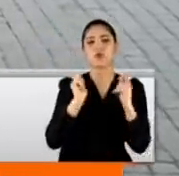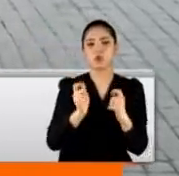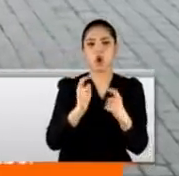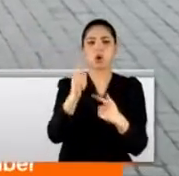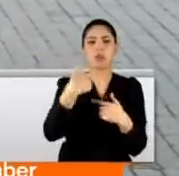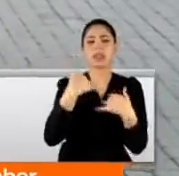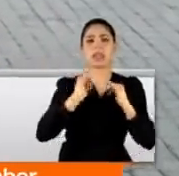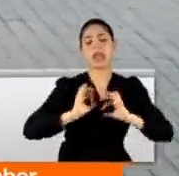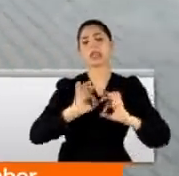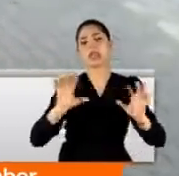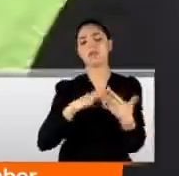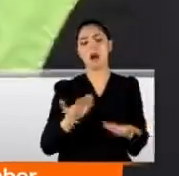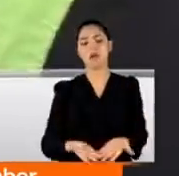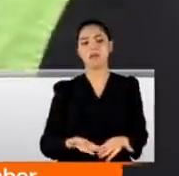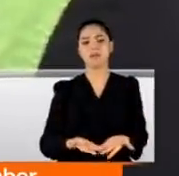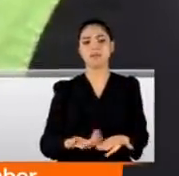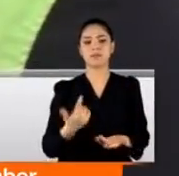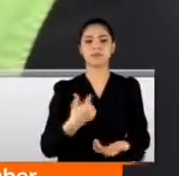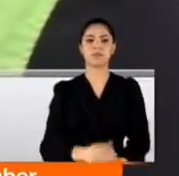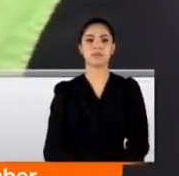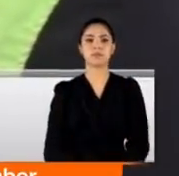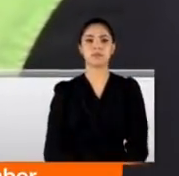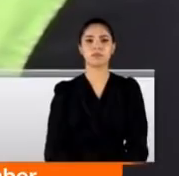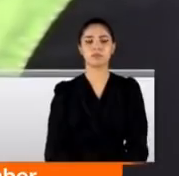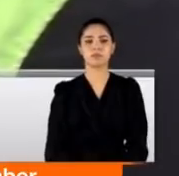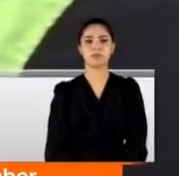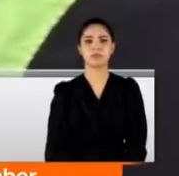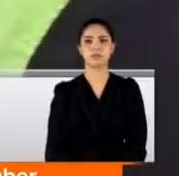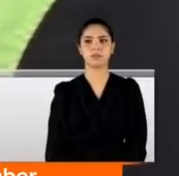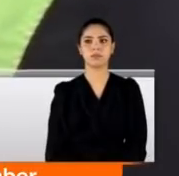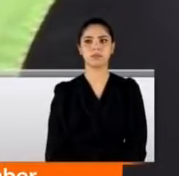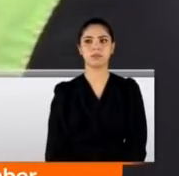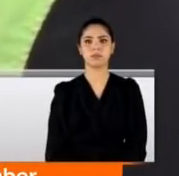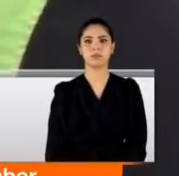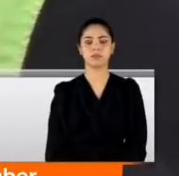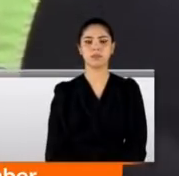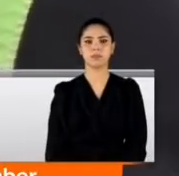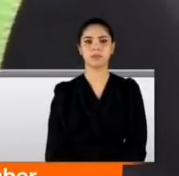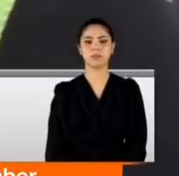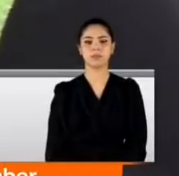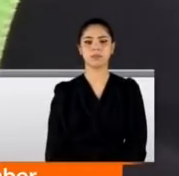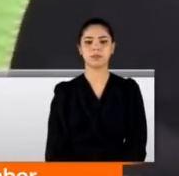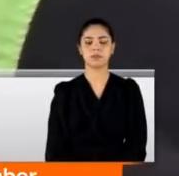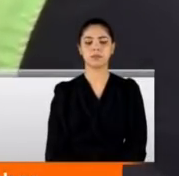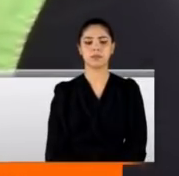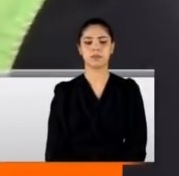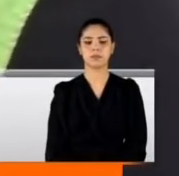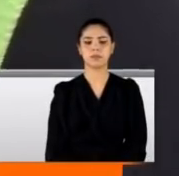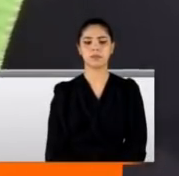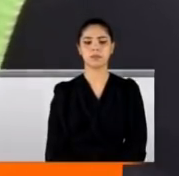Siz de zararsızsınız bu durumda. Tabii. Bizim motordan çıkardığımız sipariş site içerisinde yürürken çamur oluyor,